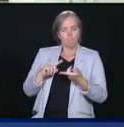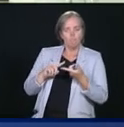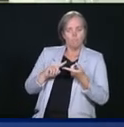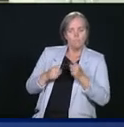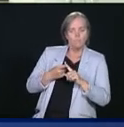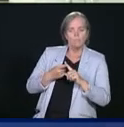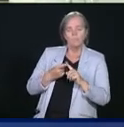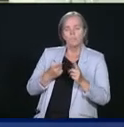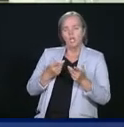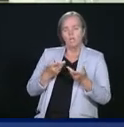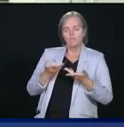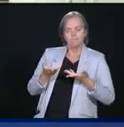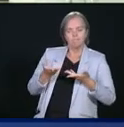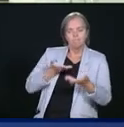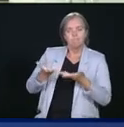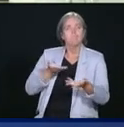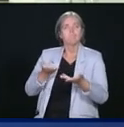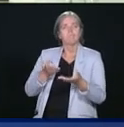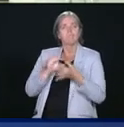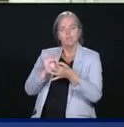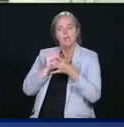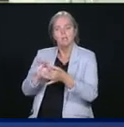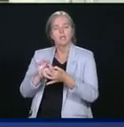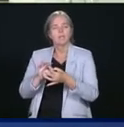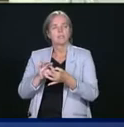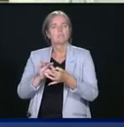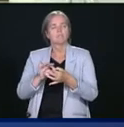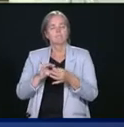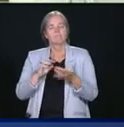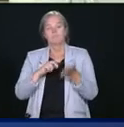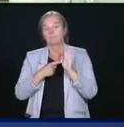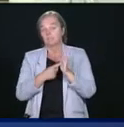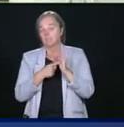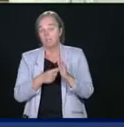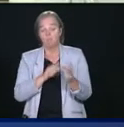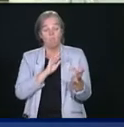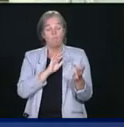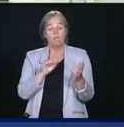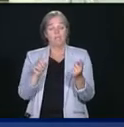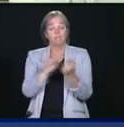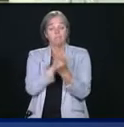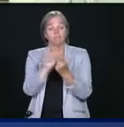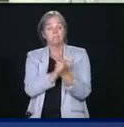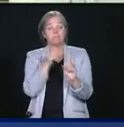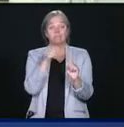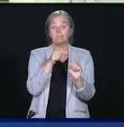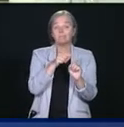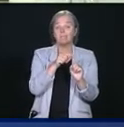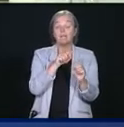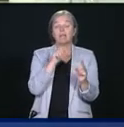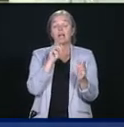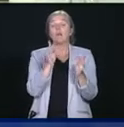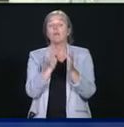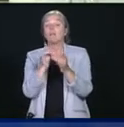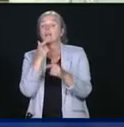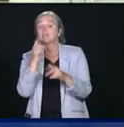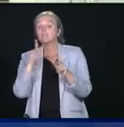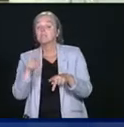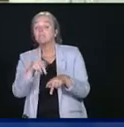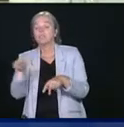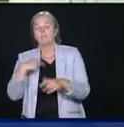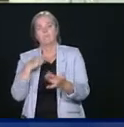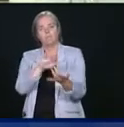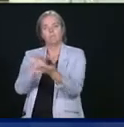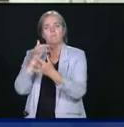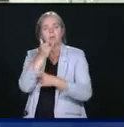surmonter la crise, notamment en ce qui concerne la recherche des contacts et le dépistage. On est aussi prêts à aider les